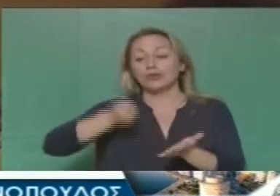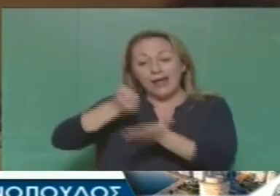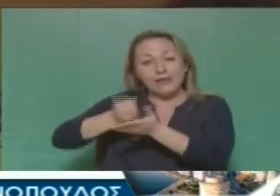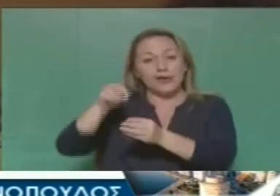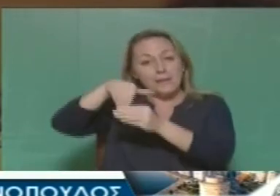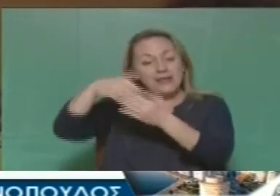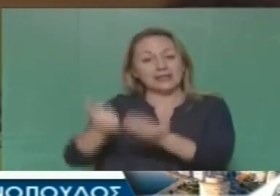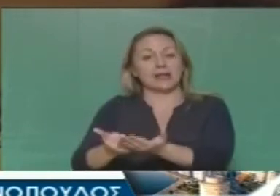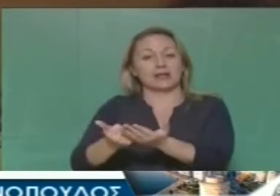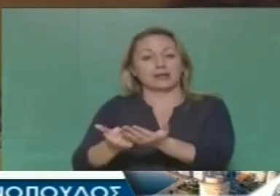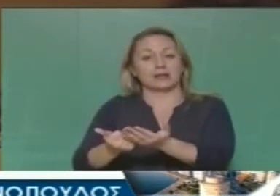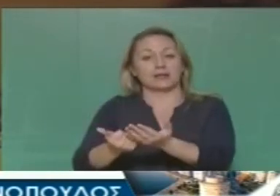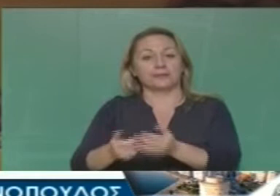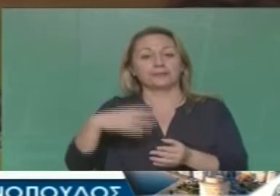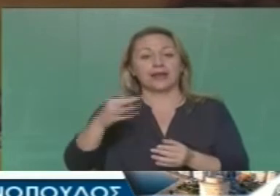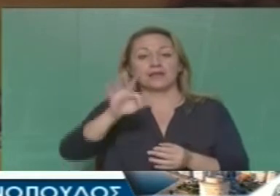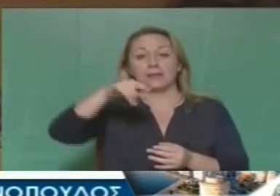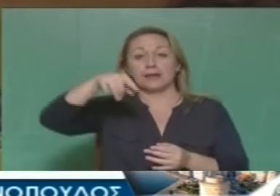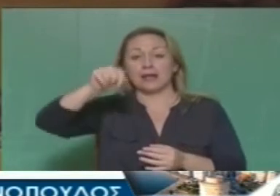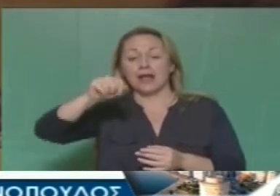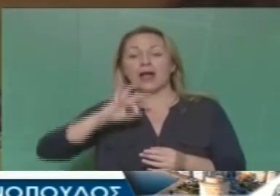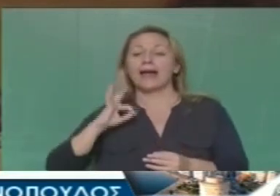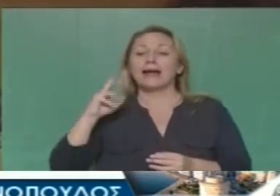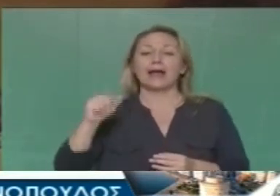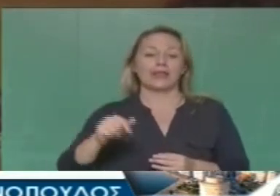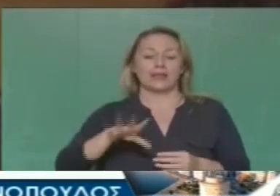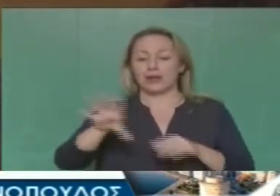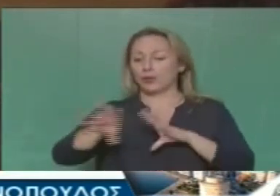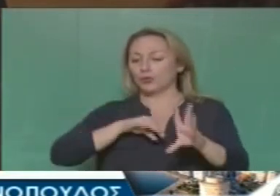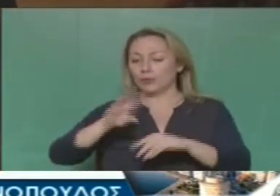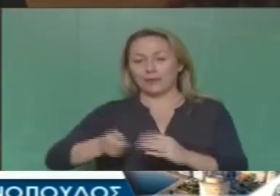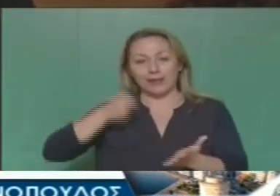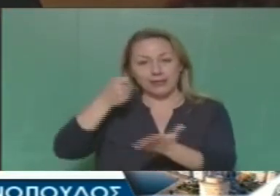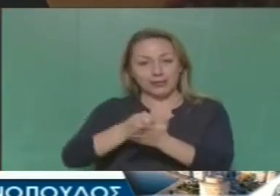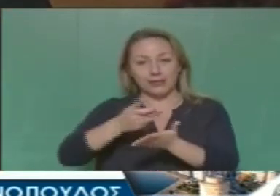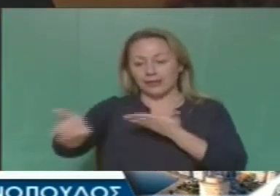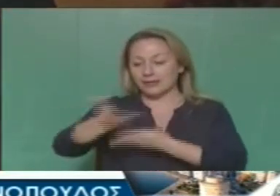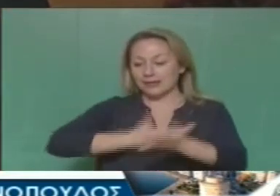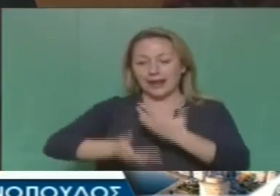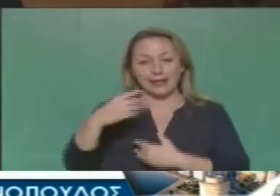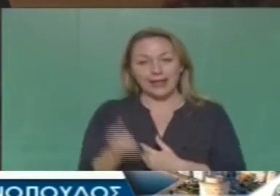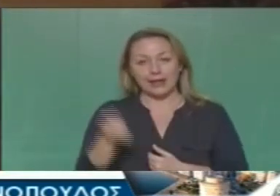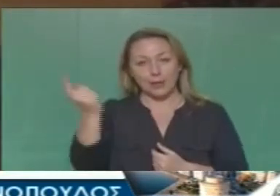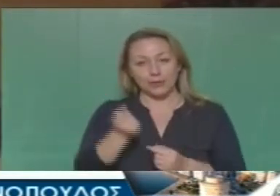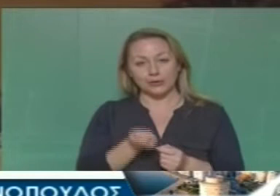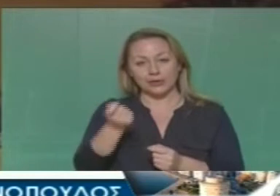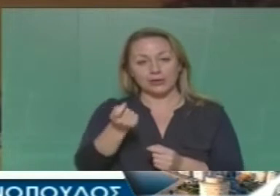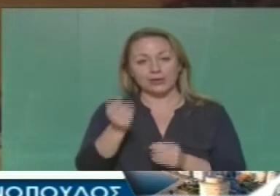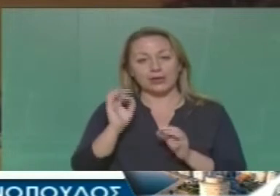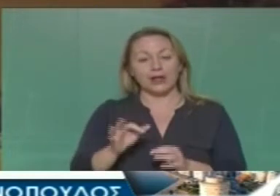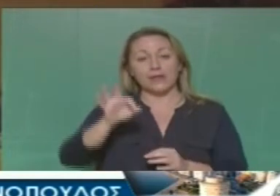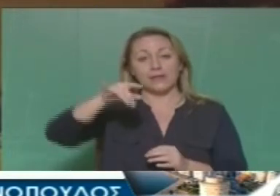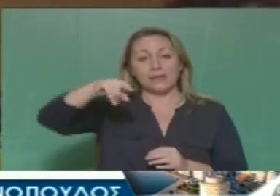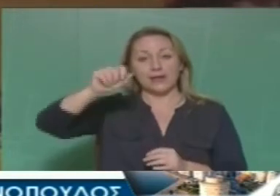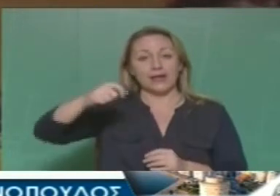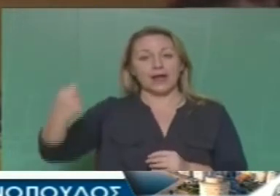την κεντρική, το έχει πληρώσει μέσα από το ΦΠΑ το πληρώνει κάθε μέρα στο σούπερ μάκετ σε οποιαδήποτε συναλλαγή του καθώς όπως είναι γνωστό μέρος του ΦΠΑ πηγαίνει